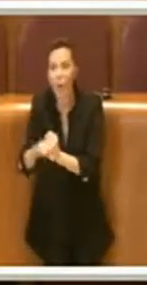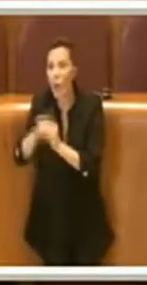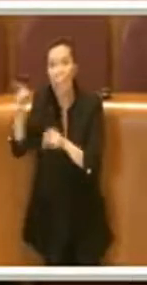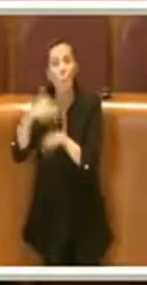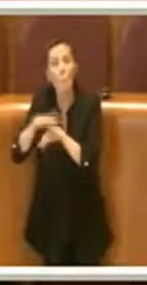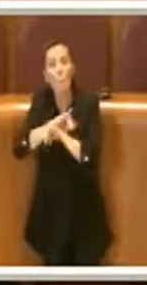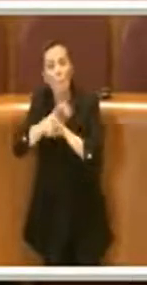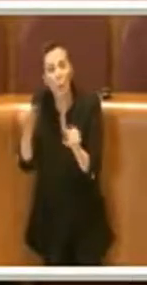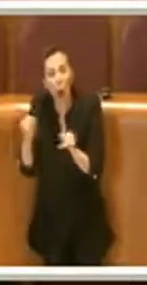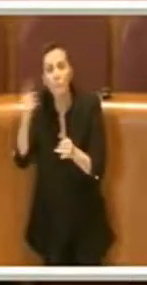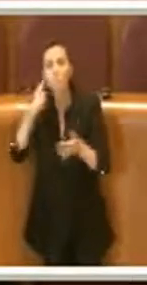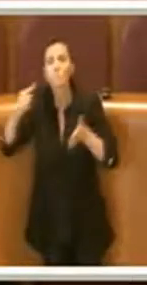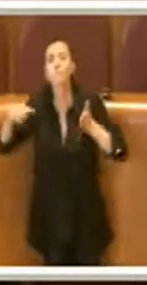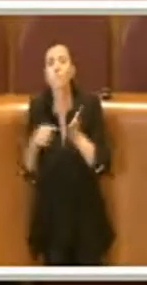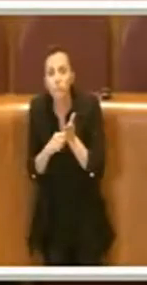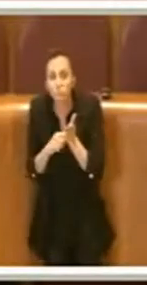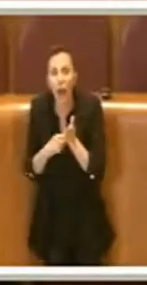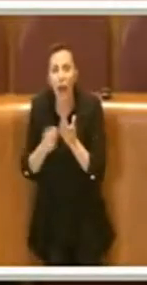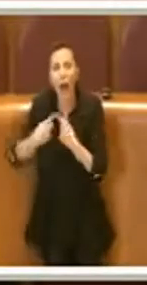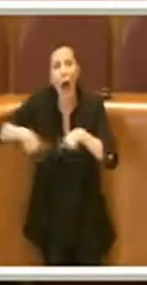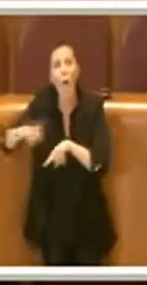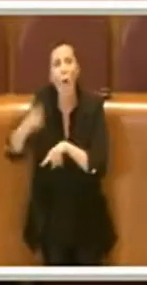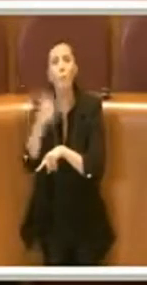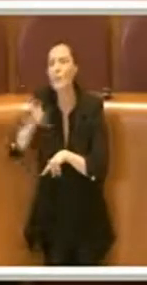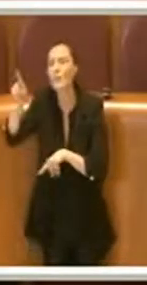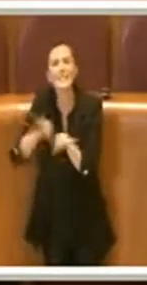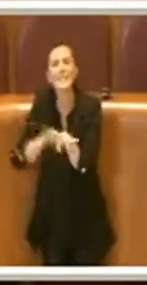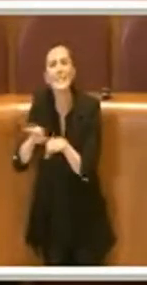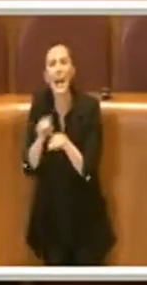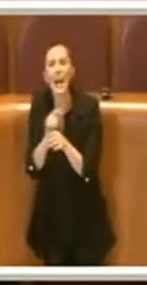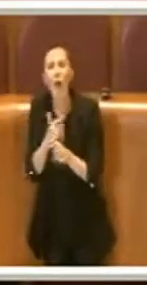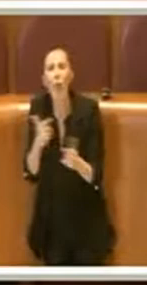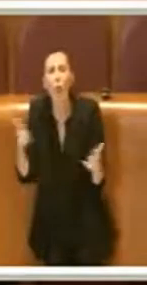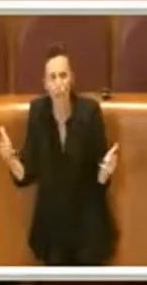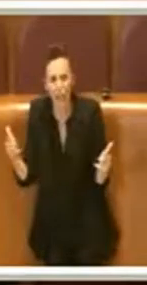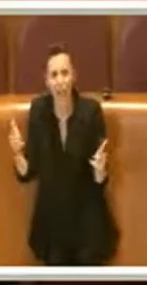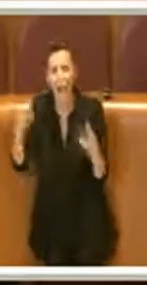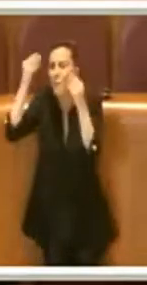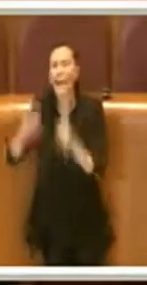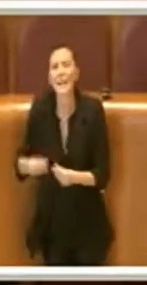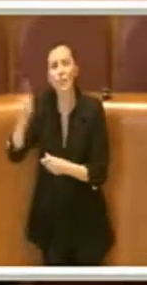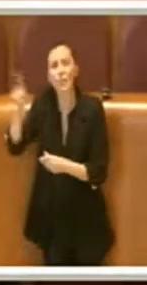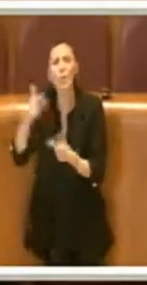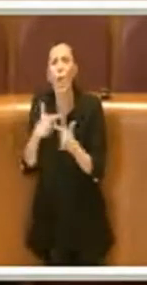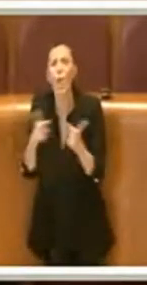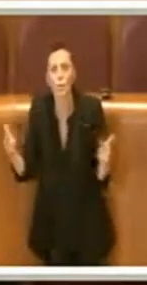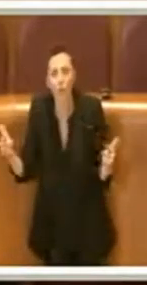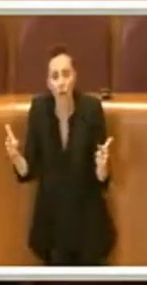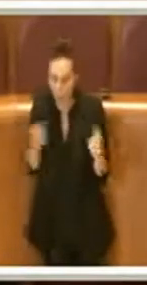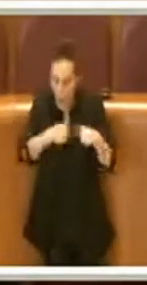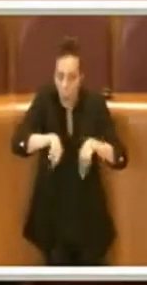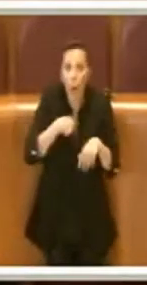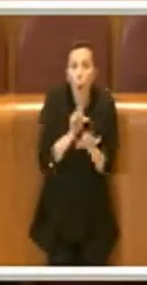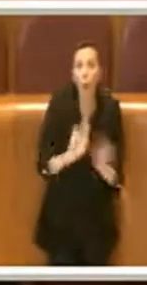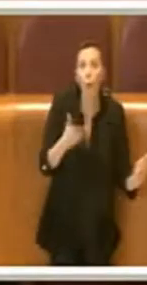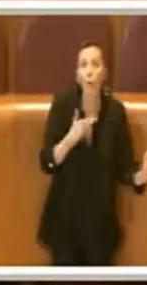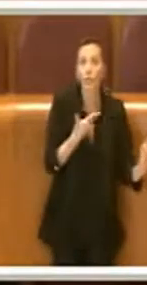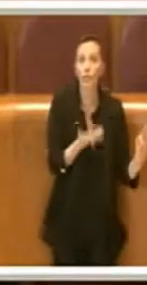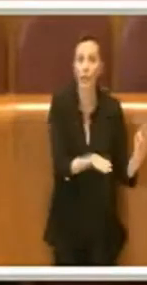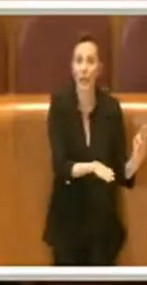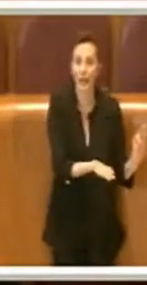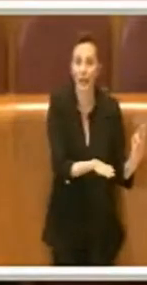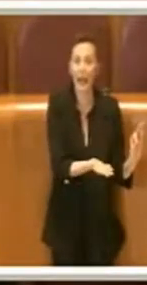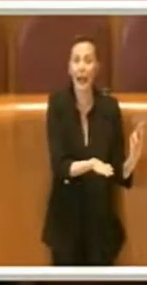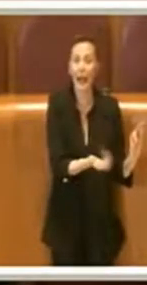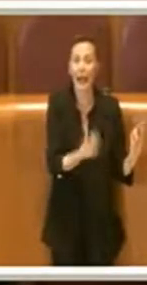sono tornate in Aula perché non lo hanno il sistema, perché non la hanno una piattaforma per poterlo fare. Noi invece l'abbiamo. E io